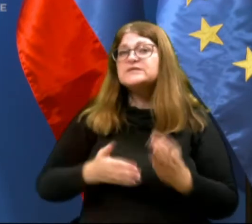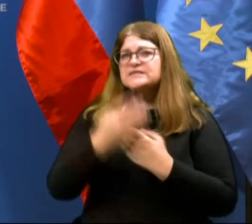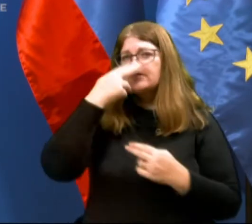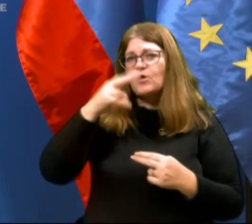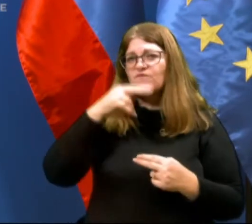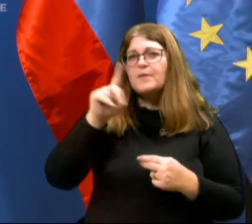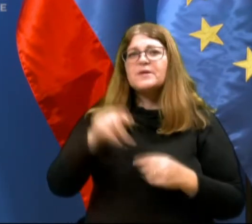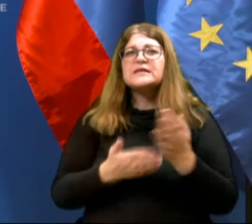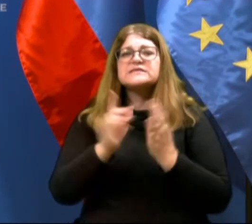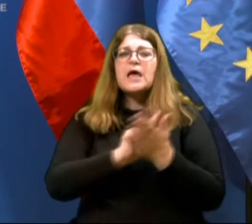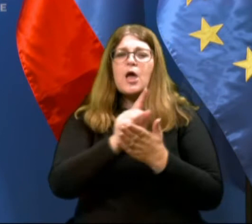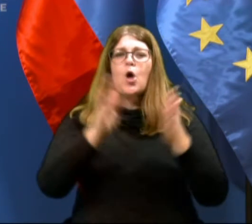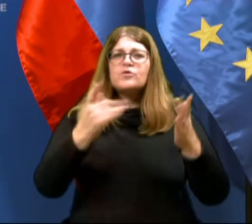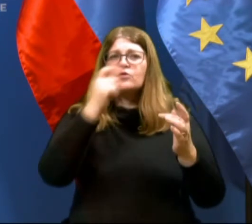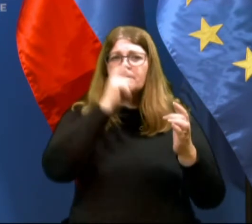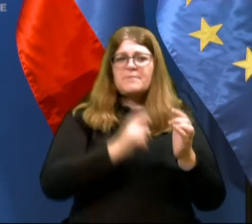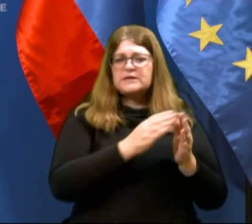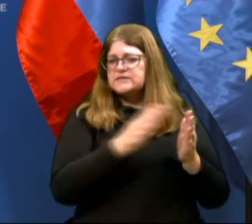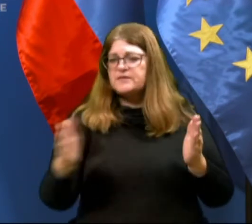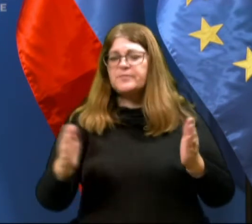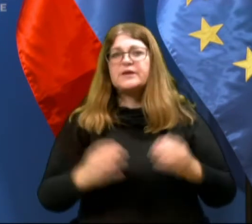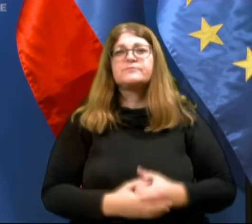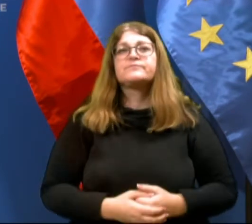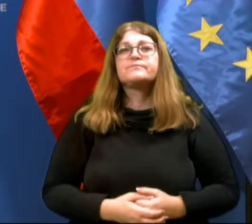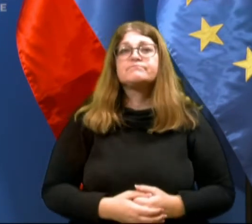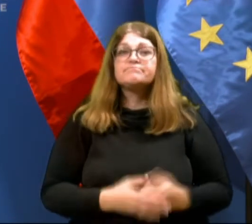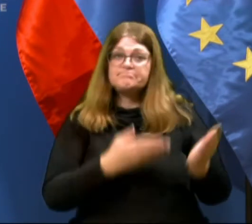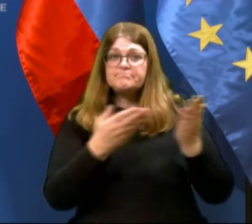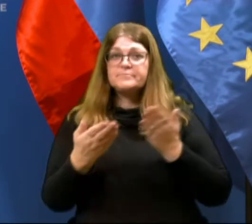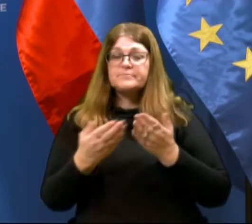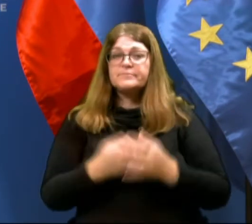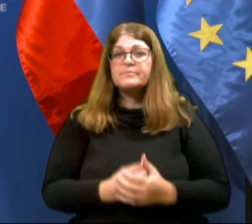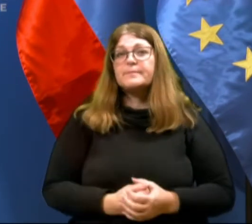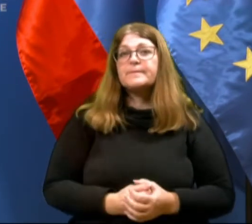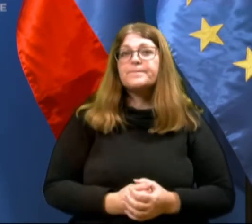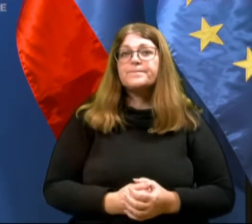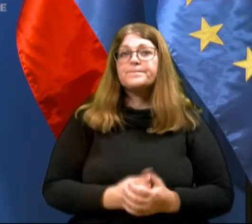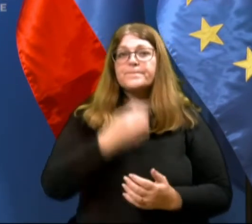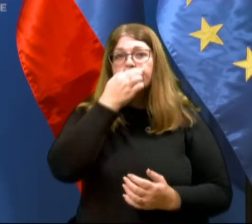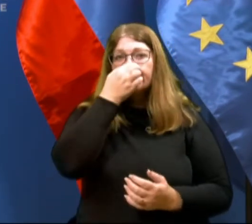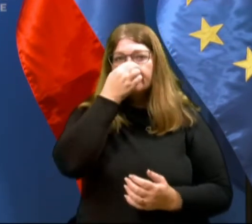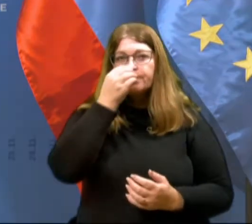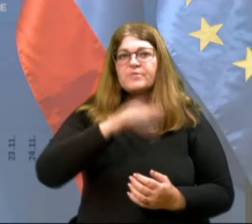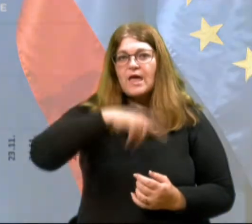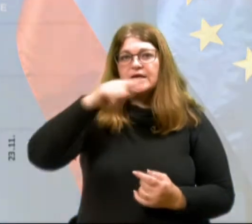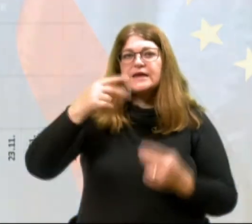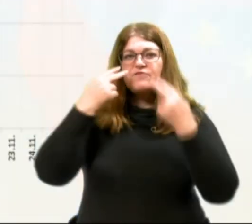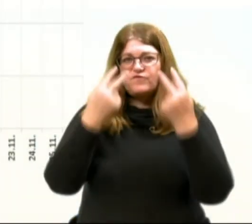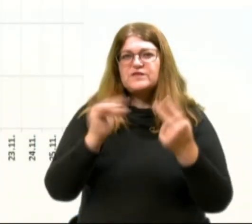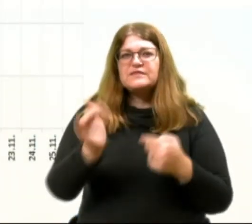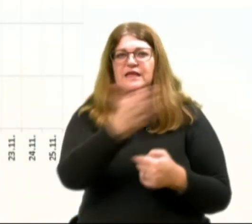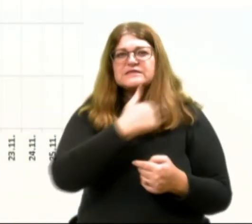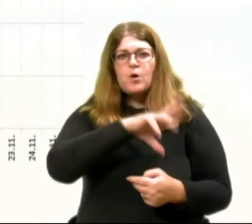november in za obdobje od marca naprej. Prosim za prvi graf, ja. Na grafu vidite, da smo